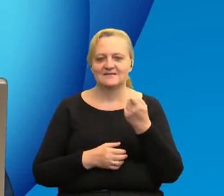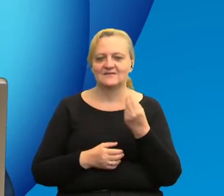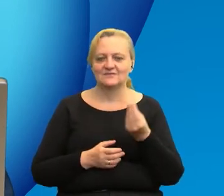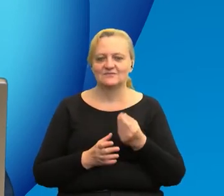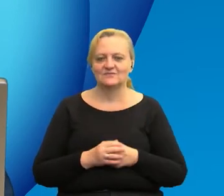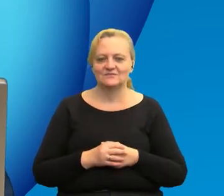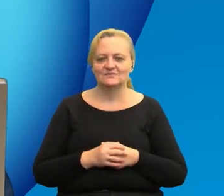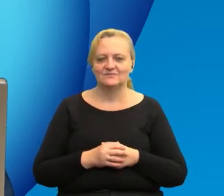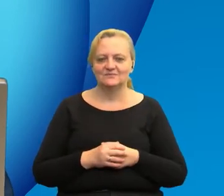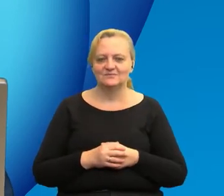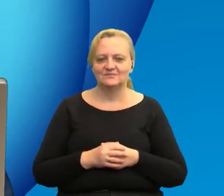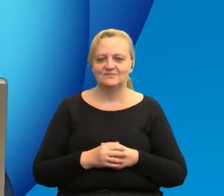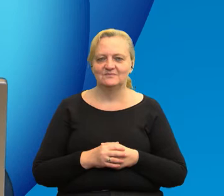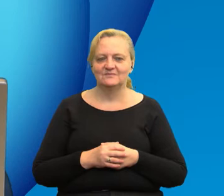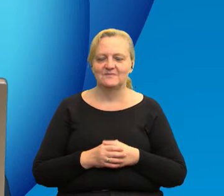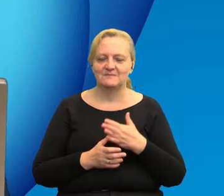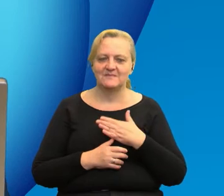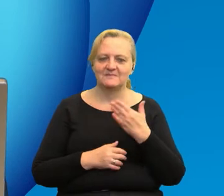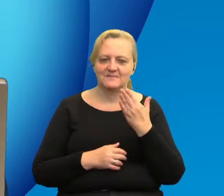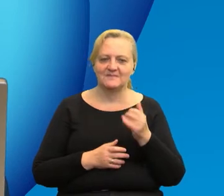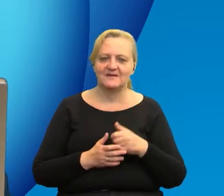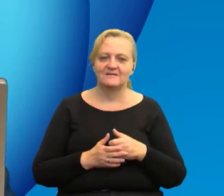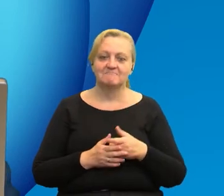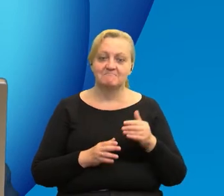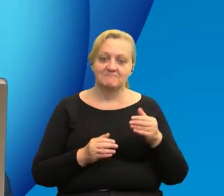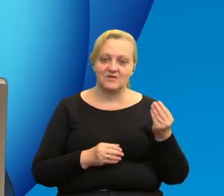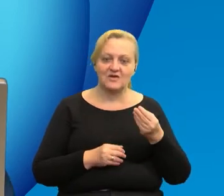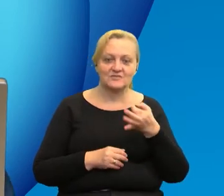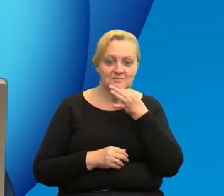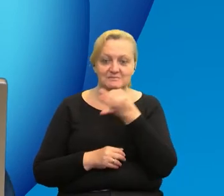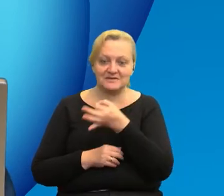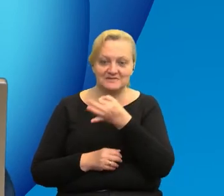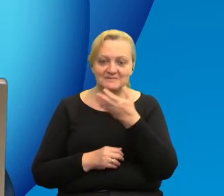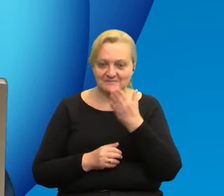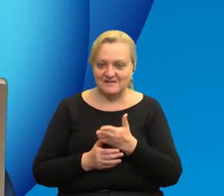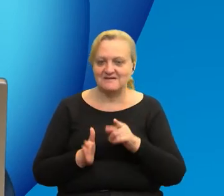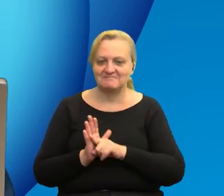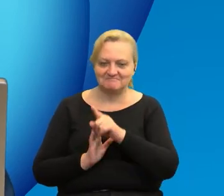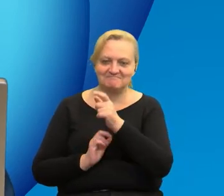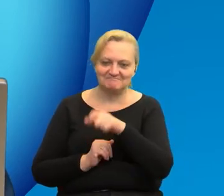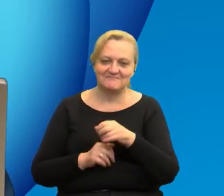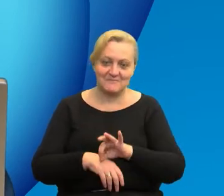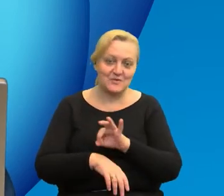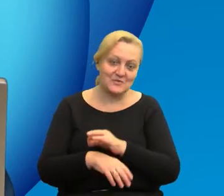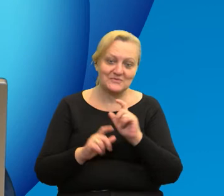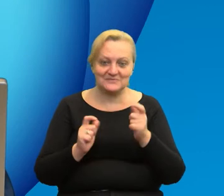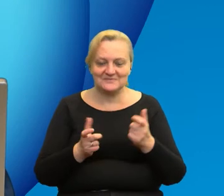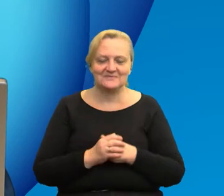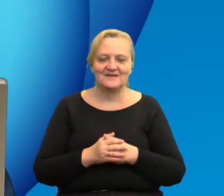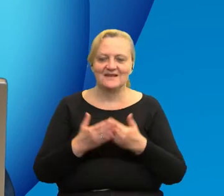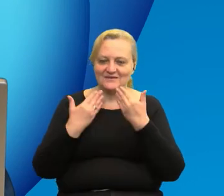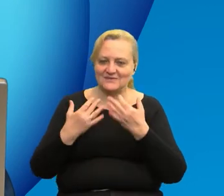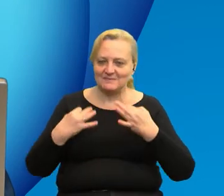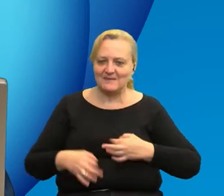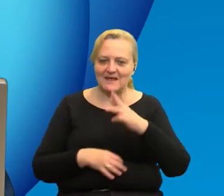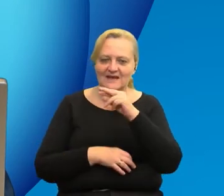mam nadzieję, że padną pytania kierowane również do tego projektu. Dziękuję